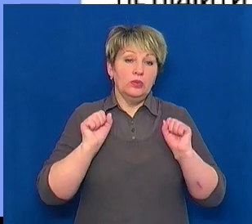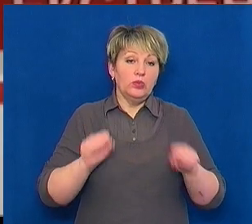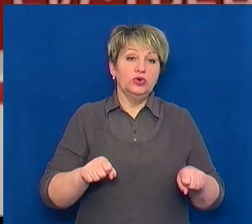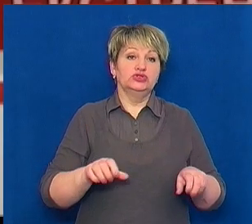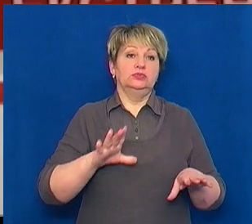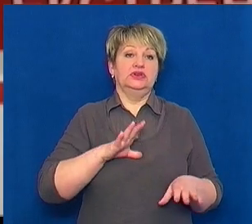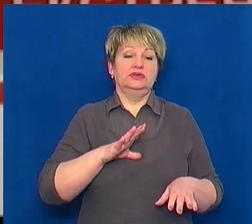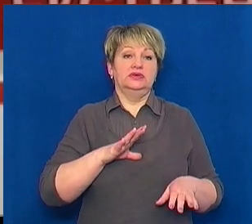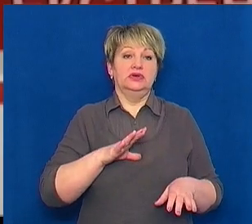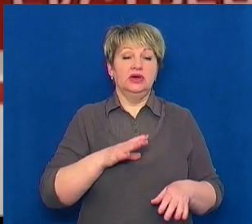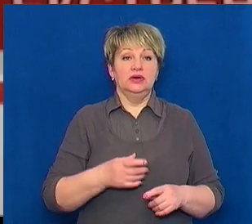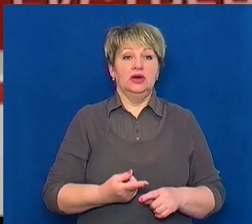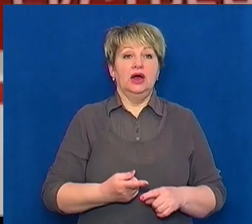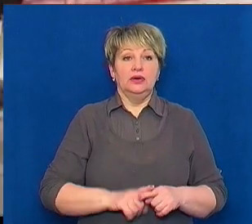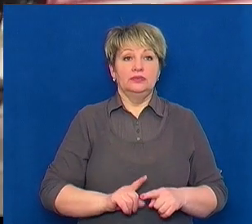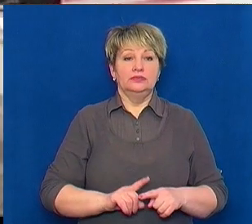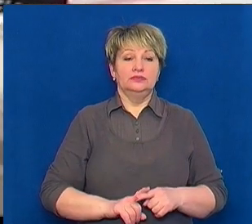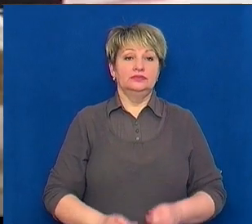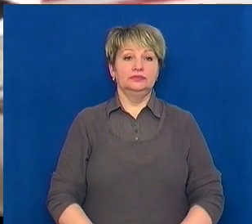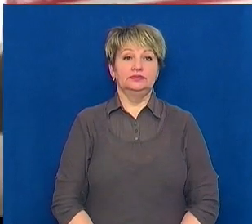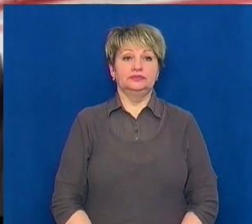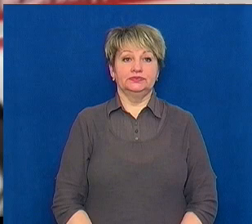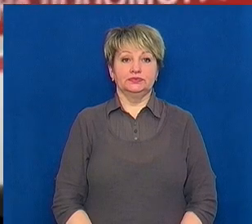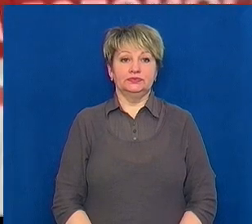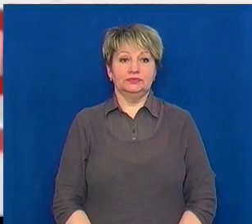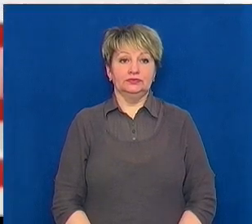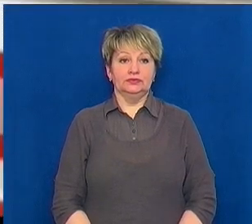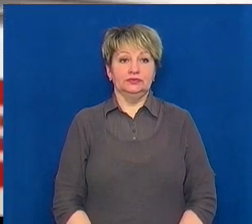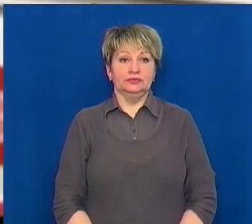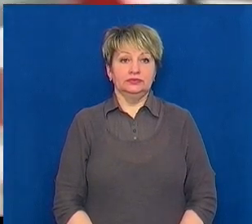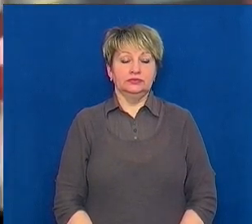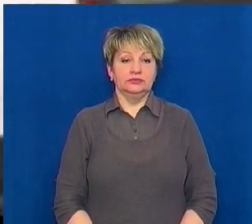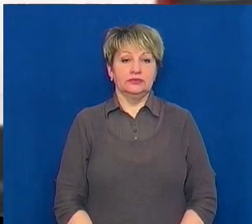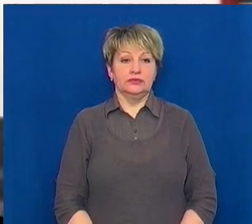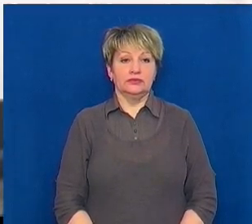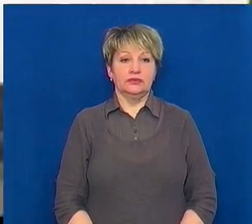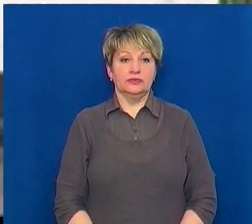підійти. Віктор Пономарьок, Ольга Котляр та Олег Клеменко. Новини на Суспільному.